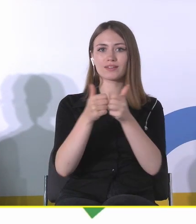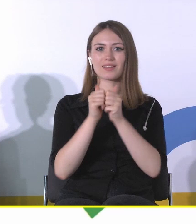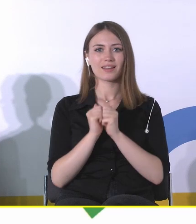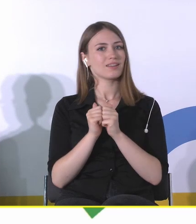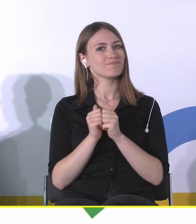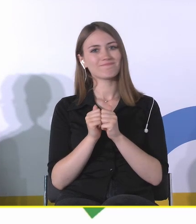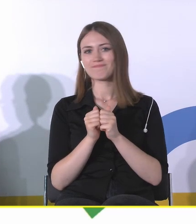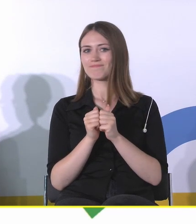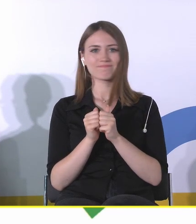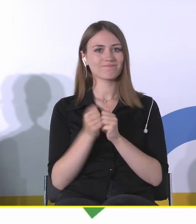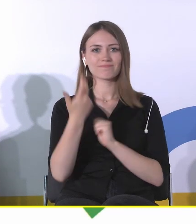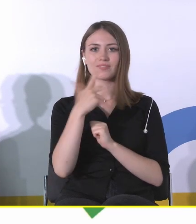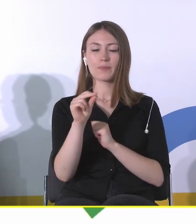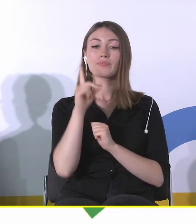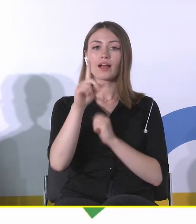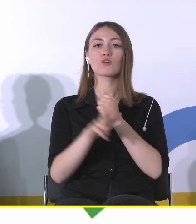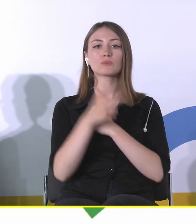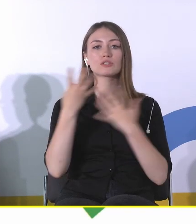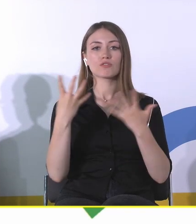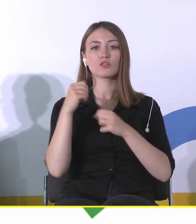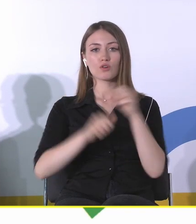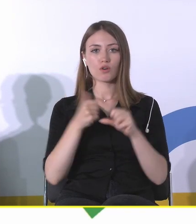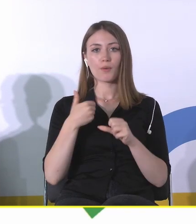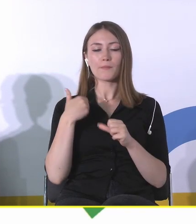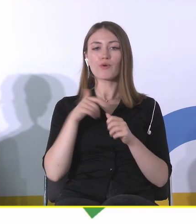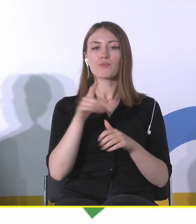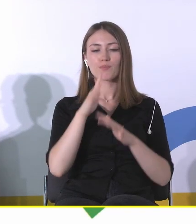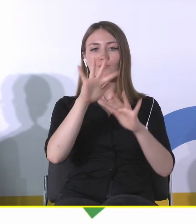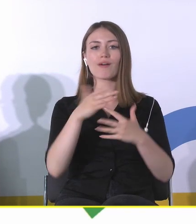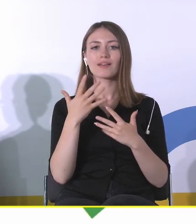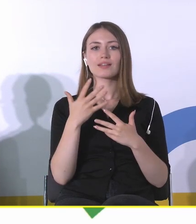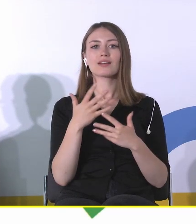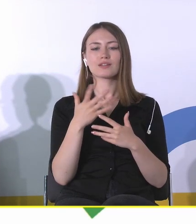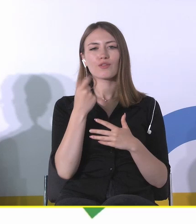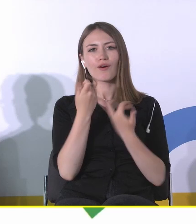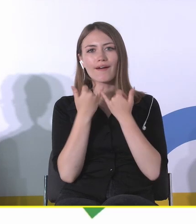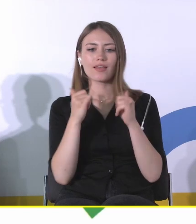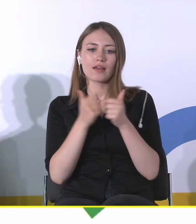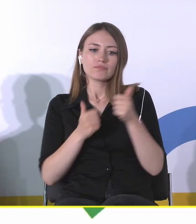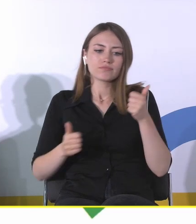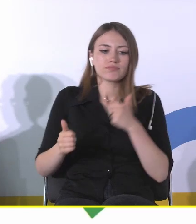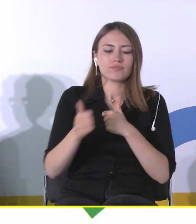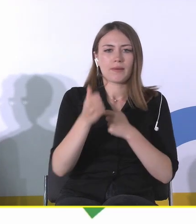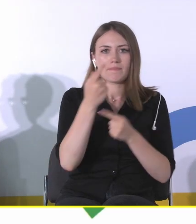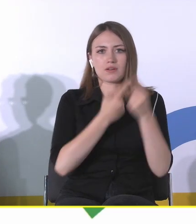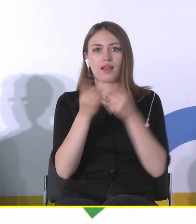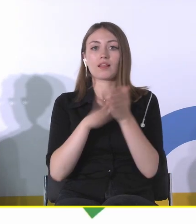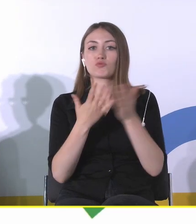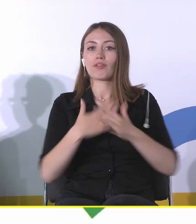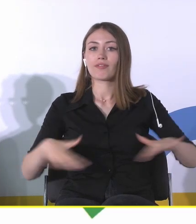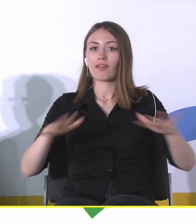właśnie 1989 rok pozwolił na to, żeby trochę inaczej podejść do tego dziedzictwa i choćby we Wrocławiu zaczęto trochę